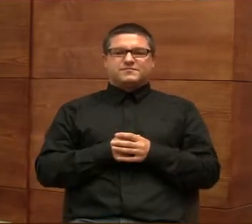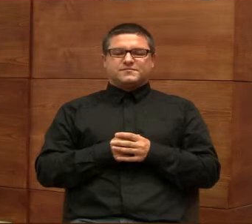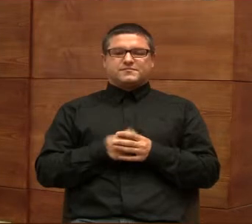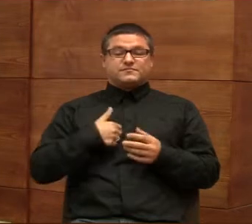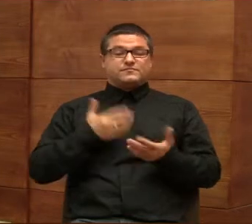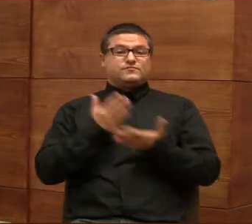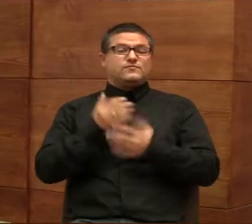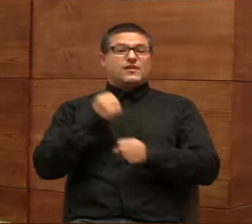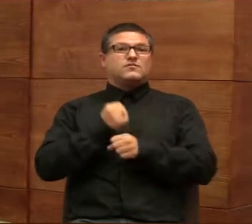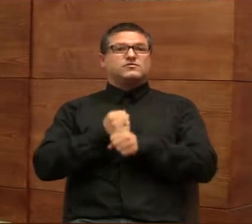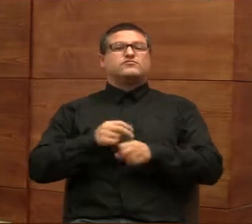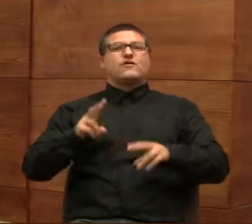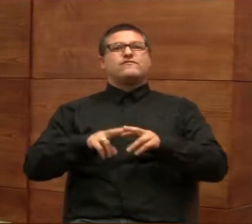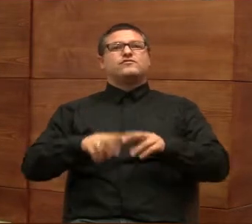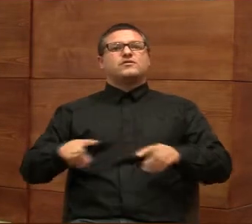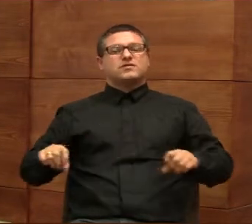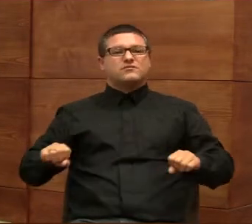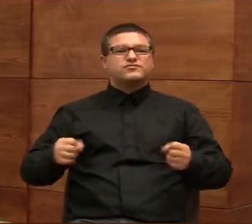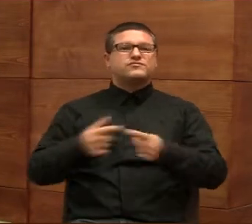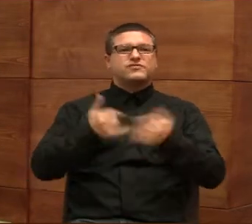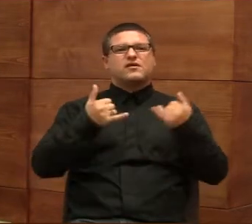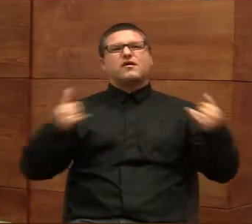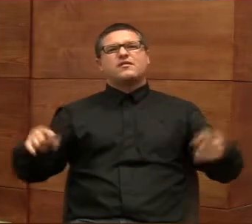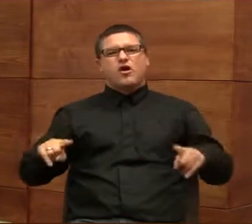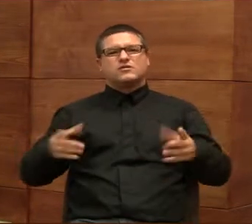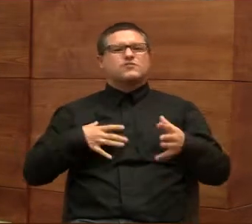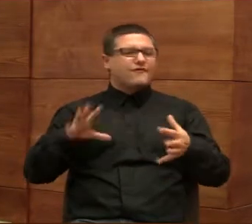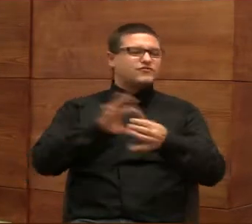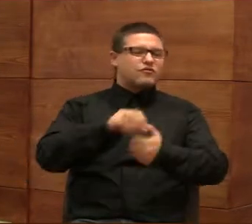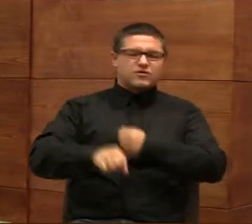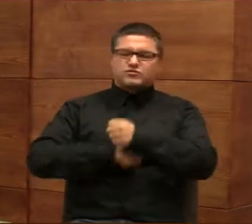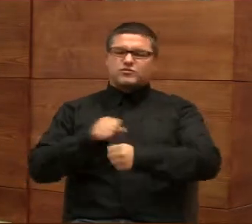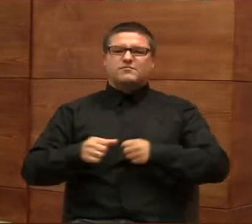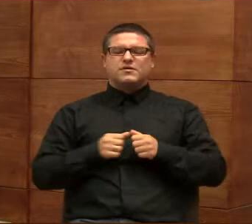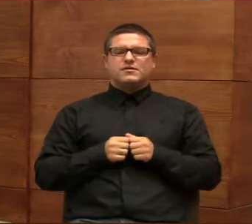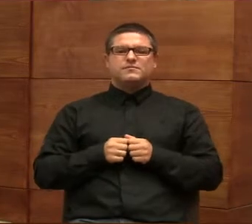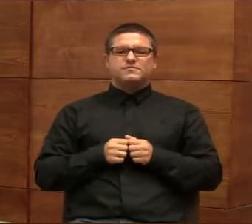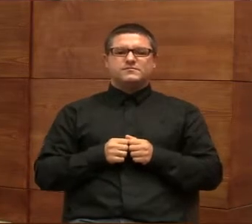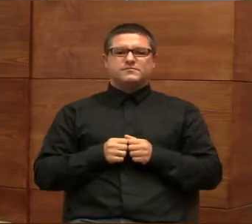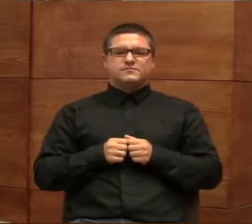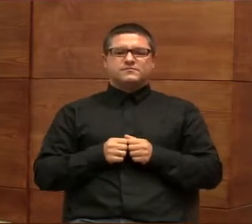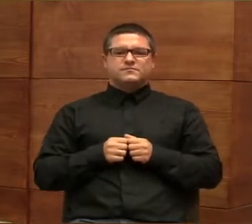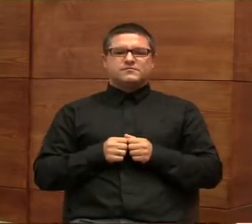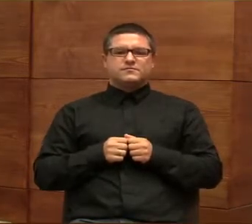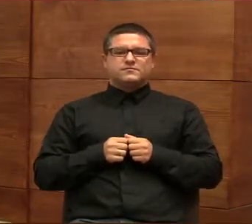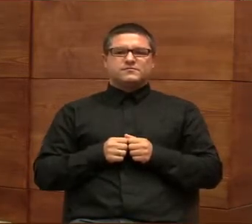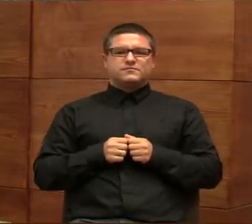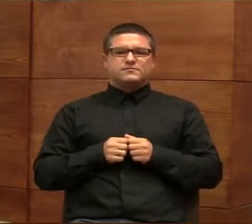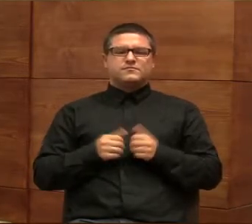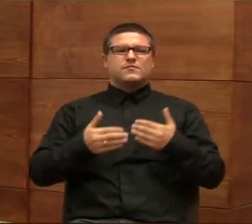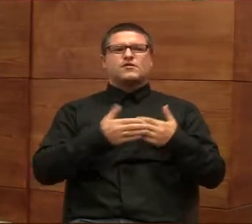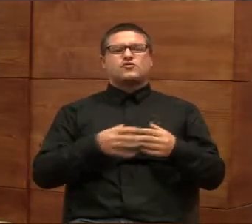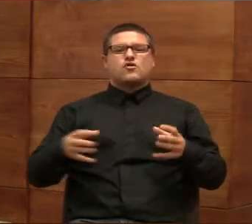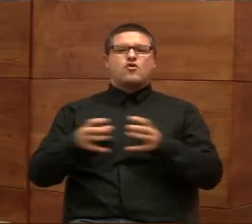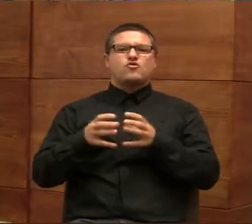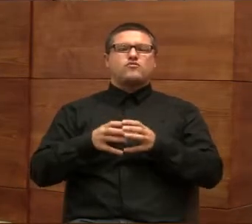Pracujemy z Fundacją Aktywizacja, z kilkoma innymi organizacjami. Przy grupie, takiej zespole,